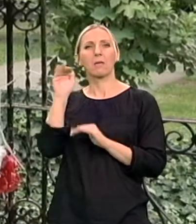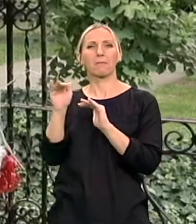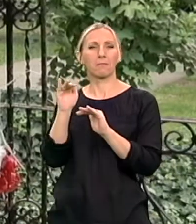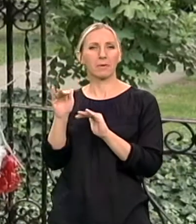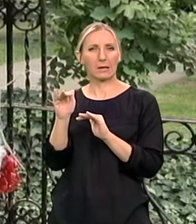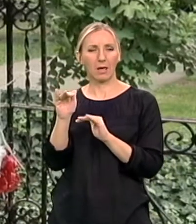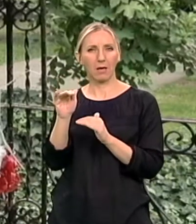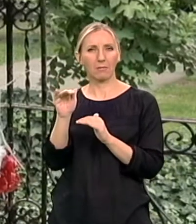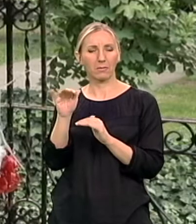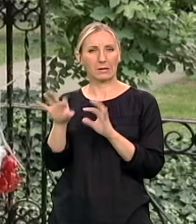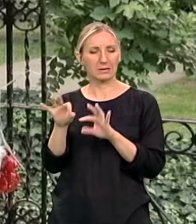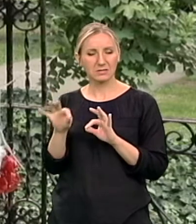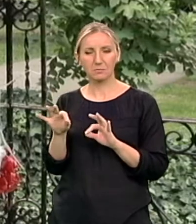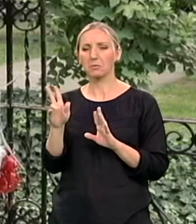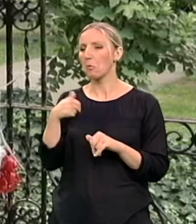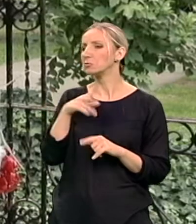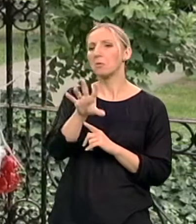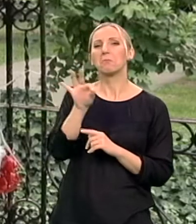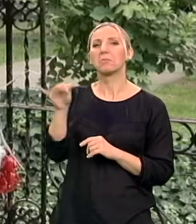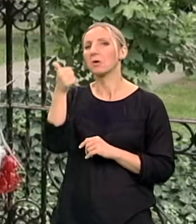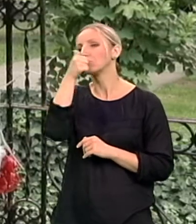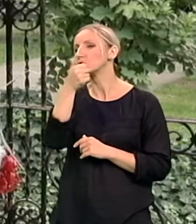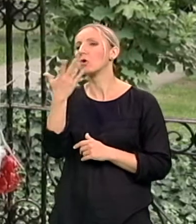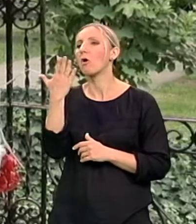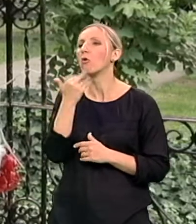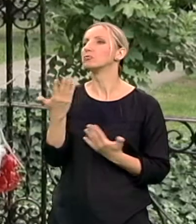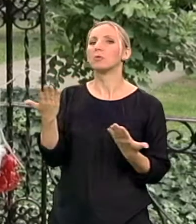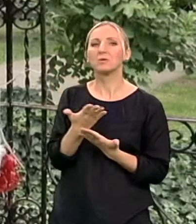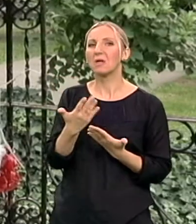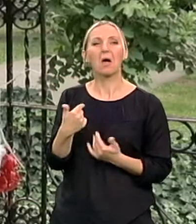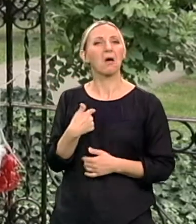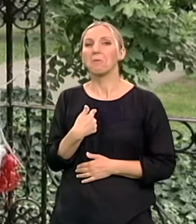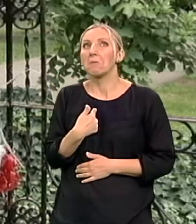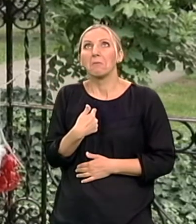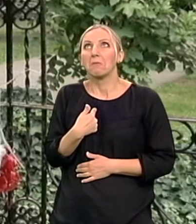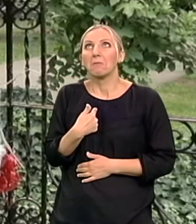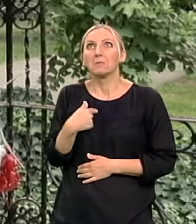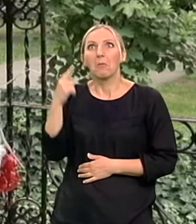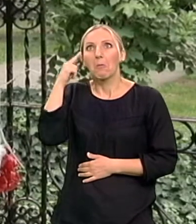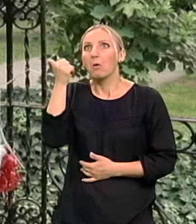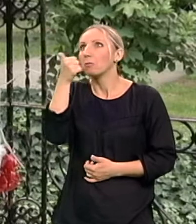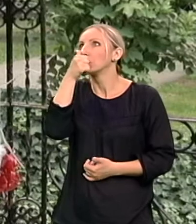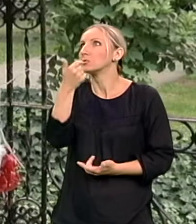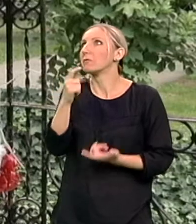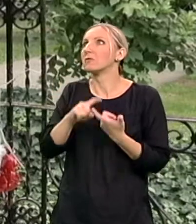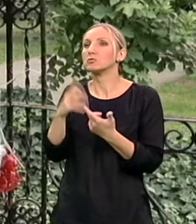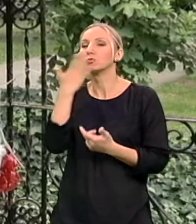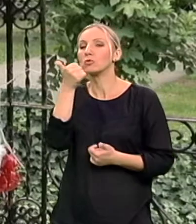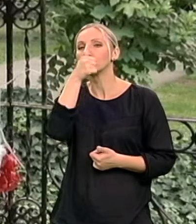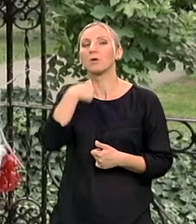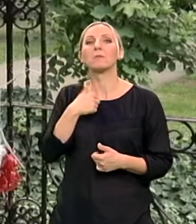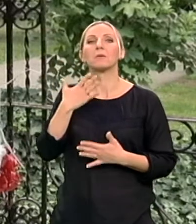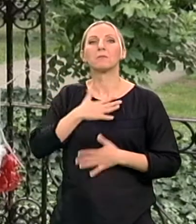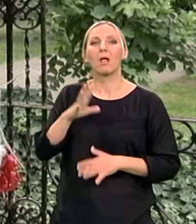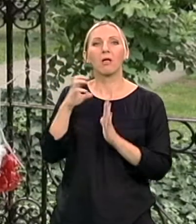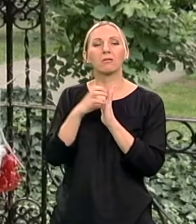mogla da biram gde hoću i šta, ali nisam imala pojma šta želim što se škole tiče, šta bi htjela dalje,